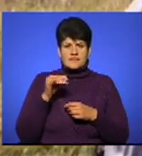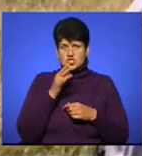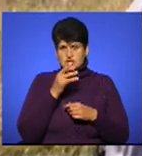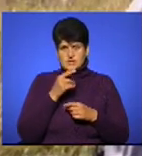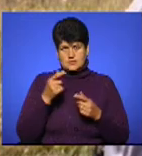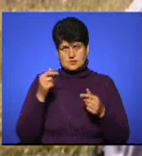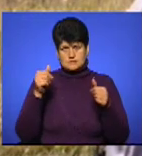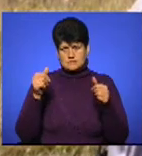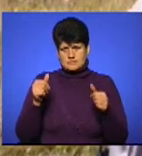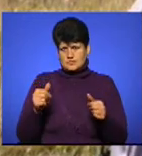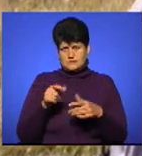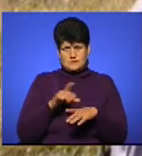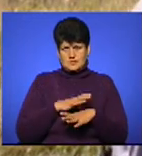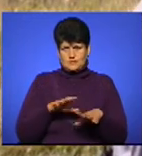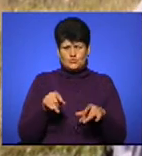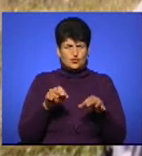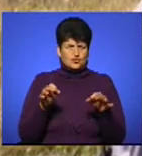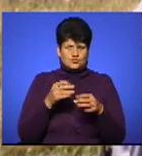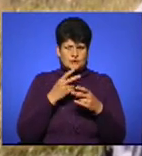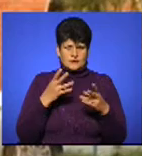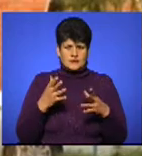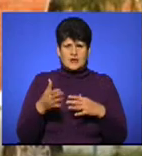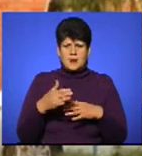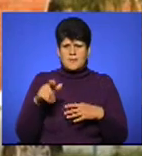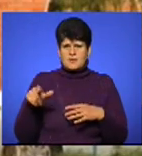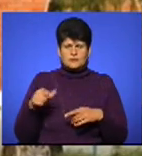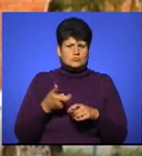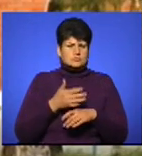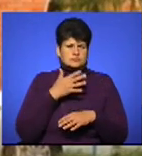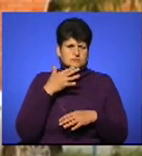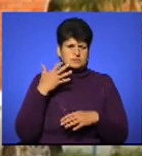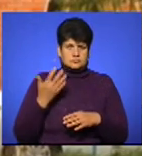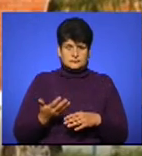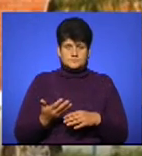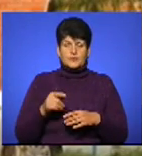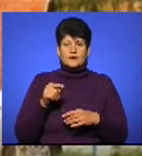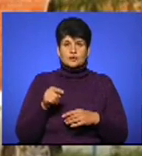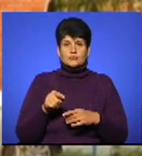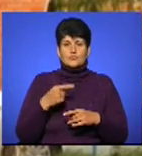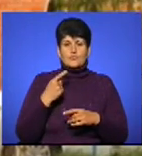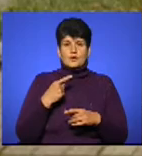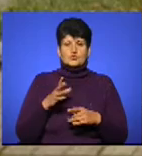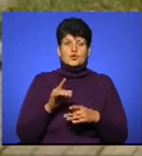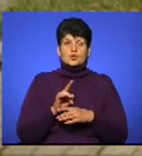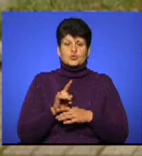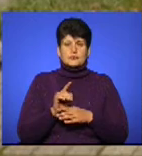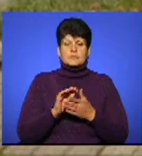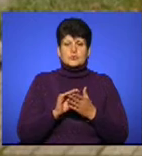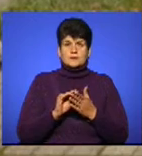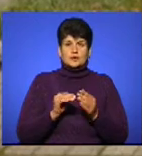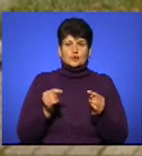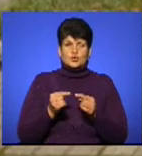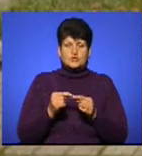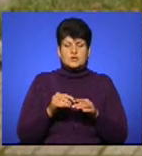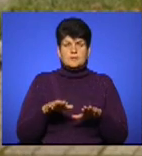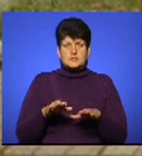Не було, не бачив ніхто нічого. Тут рибакова чинь много. У Держпродспоживслужбі пояснюють, норм, у яких зазначалося б точне місце